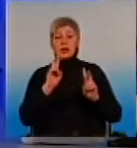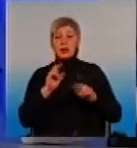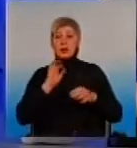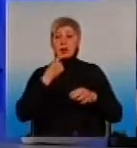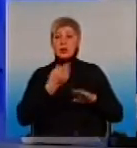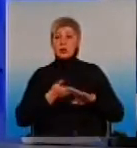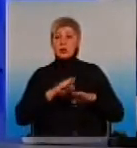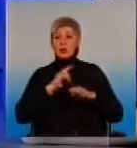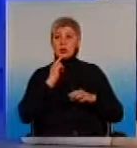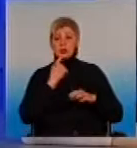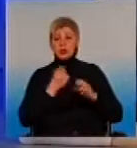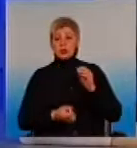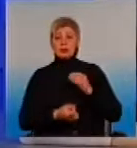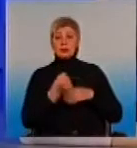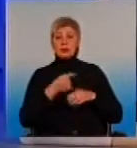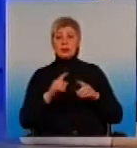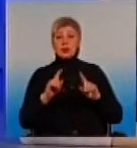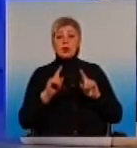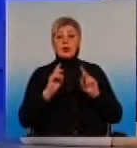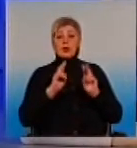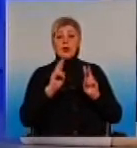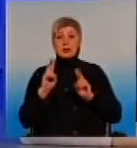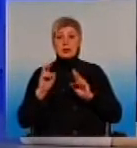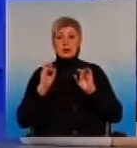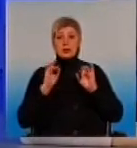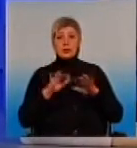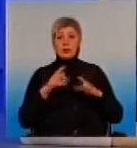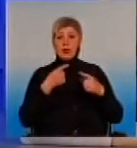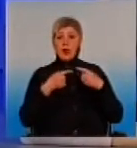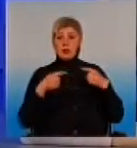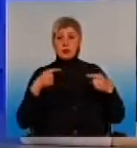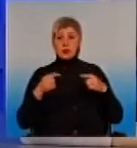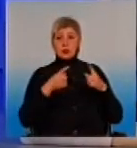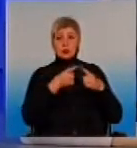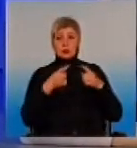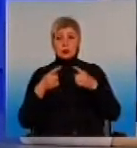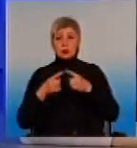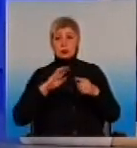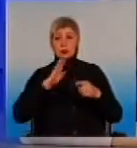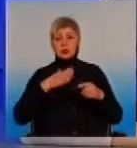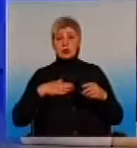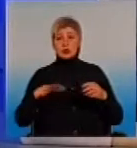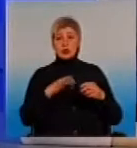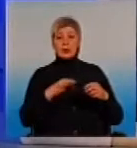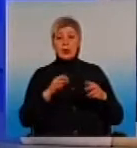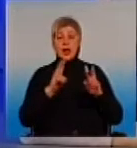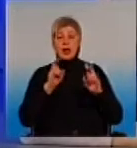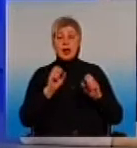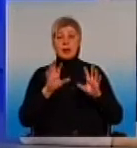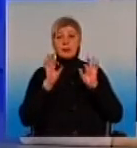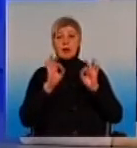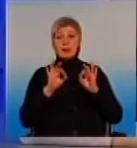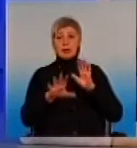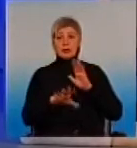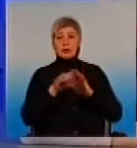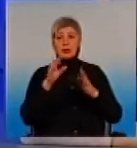чому так сталося, які справи в інших куточках нашої області, як правильно обирати сімейного лікаря та що